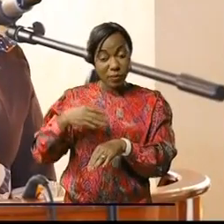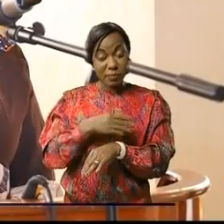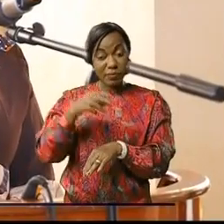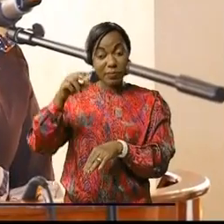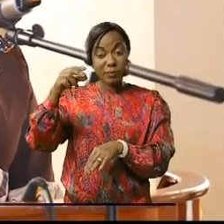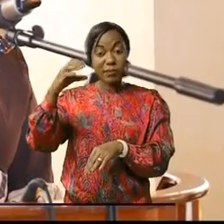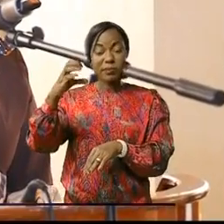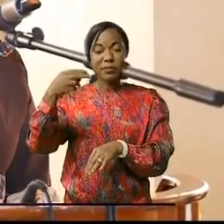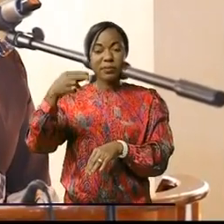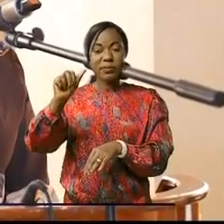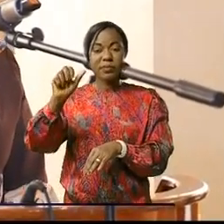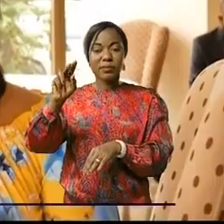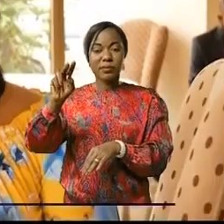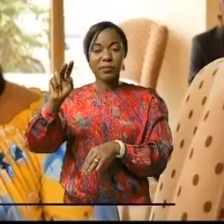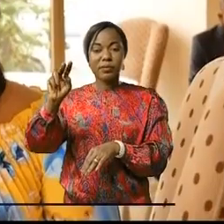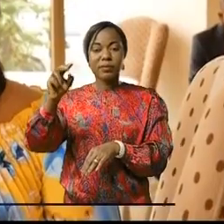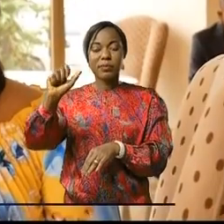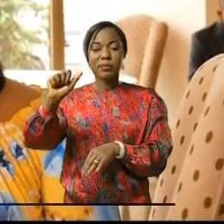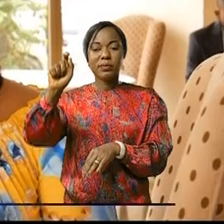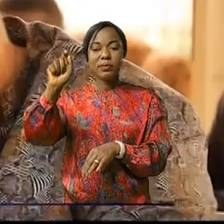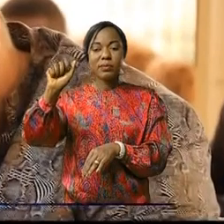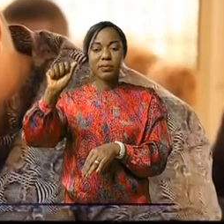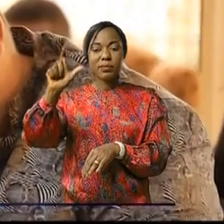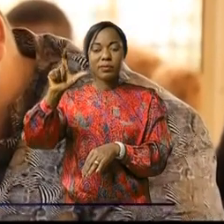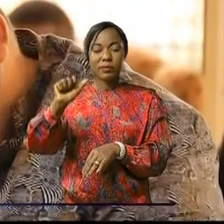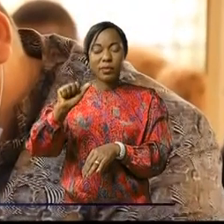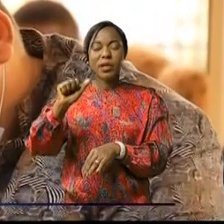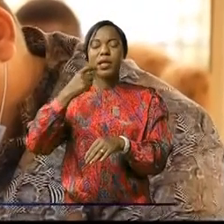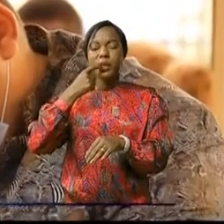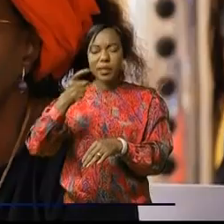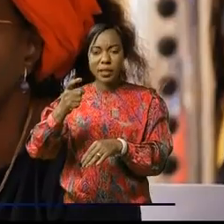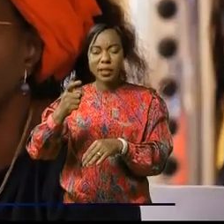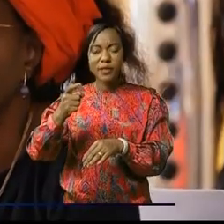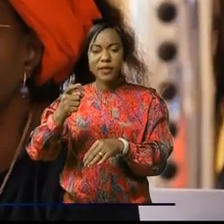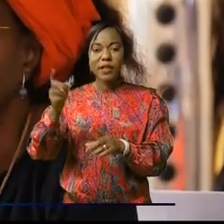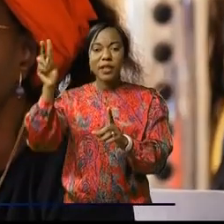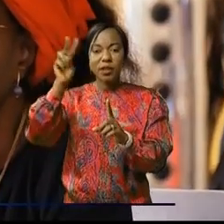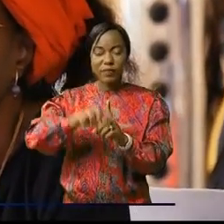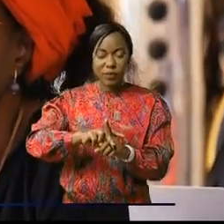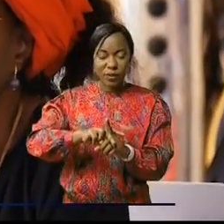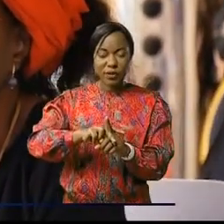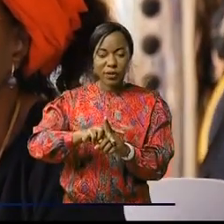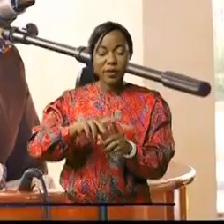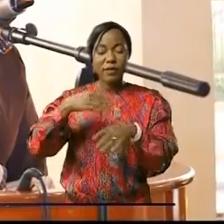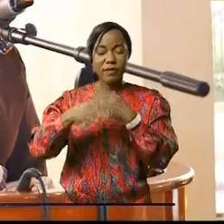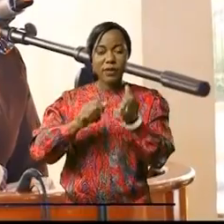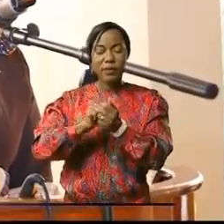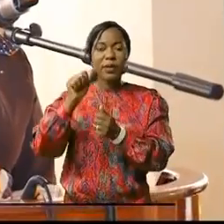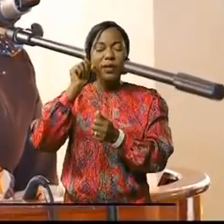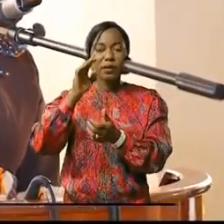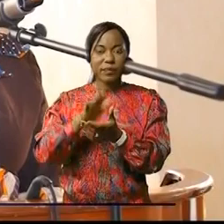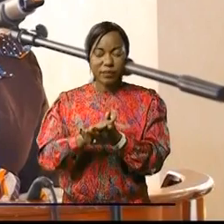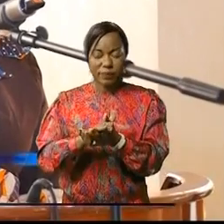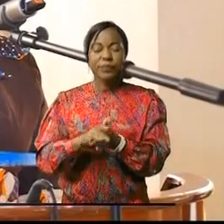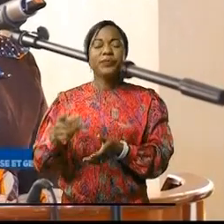Moulop de rappeler la vision du chef de l'État sur les violences faites aux femmes. Nous pouvons compter sur la détermination et